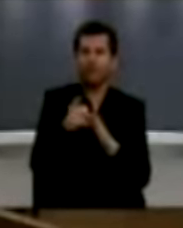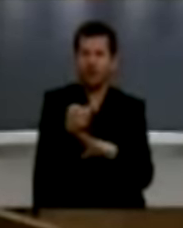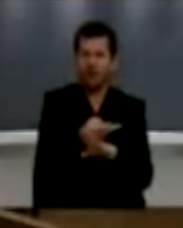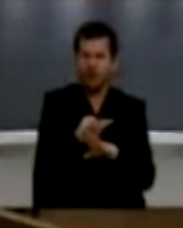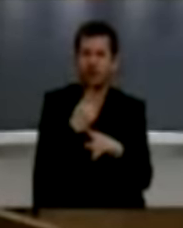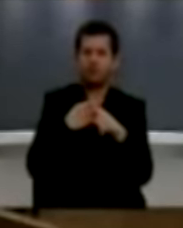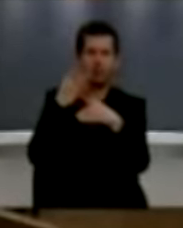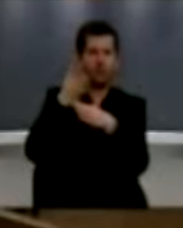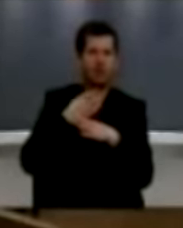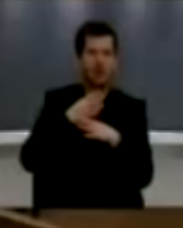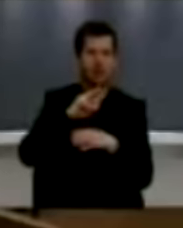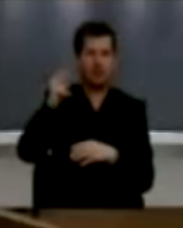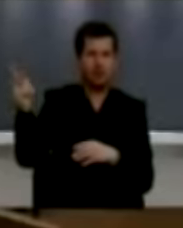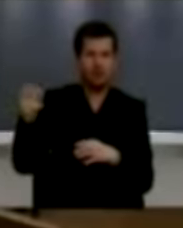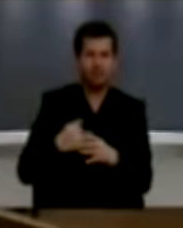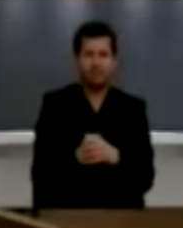tjerëve.